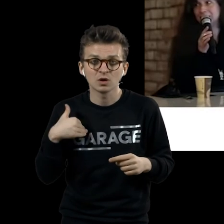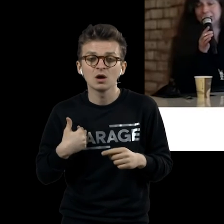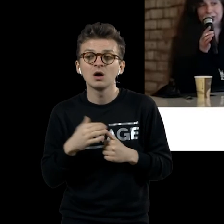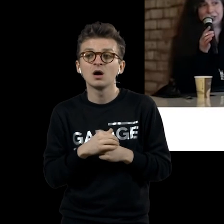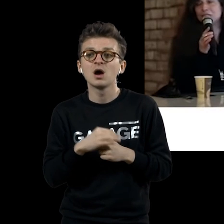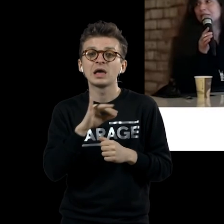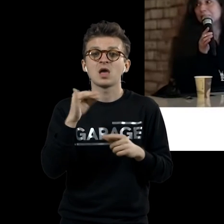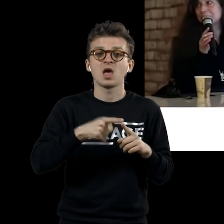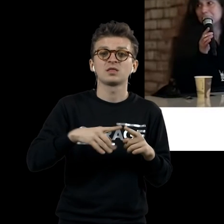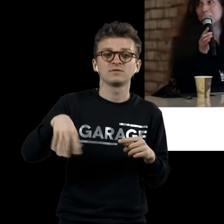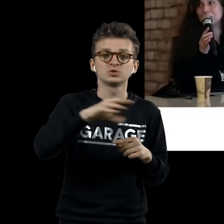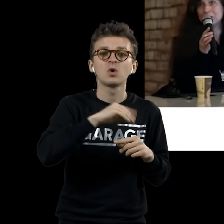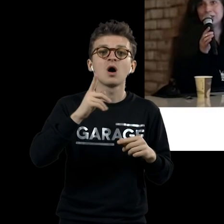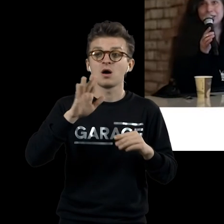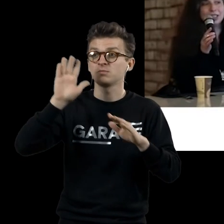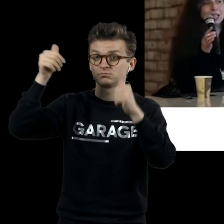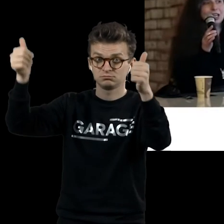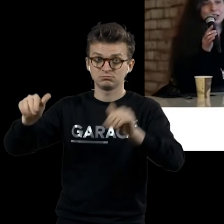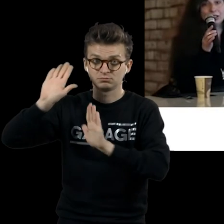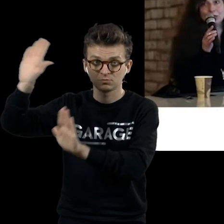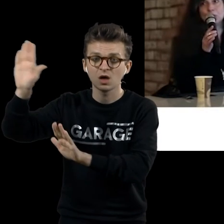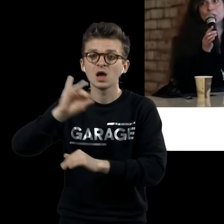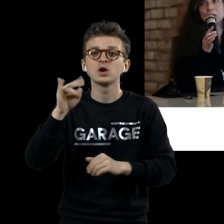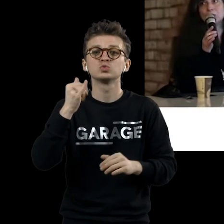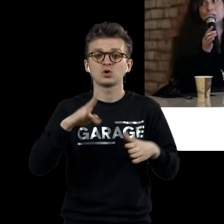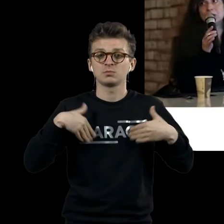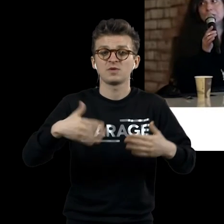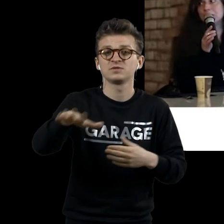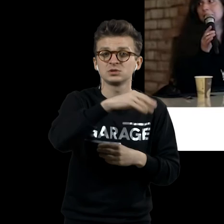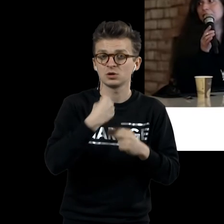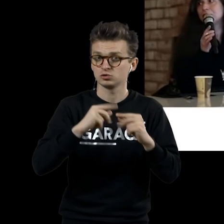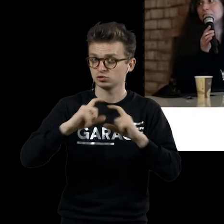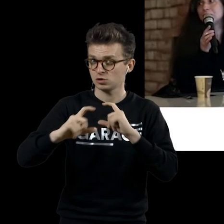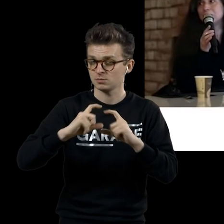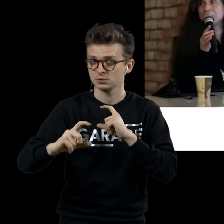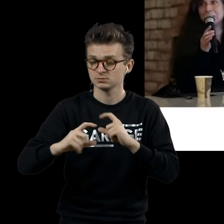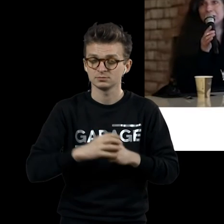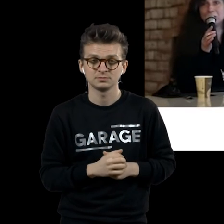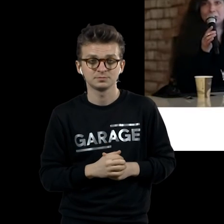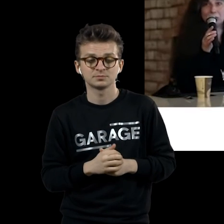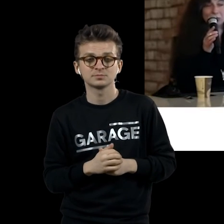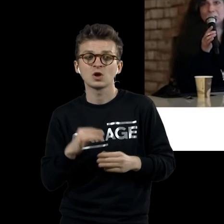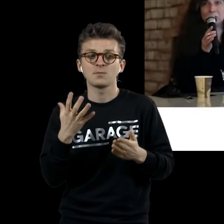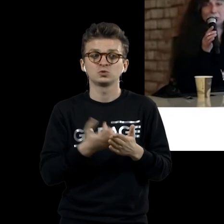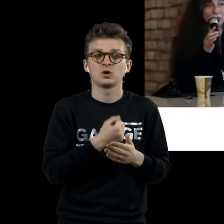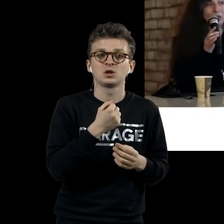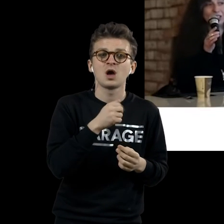предлагается сыграть в шахматы, поскольку он шахматист. Девушку зовут Эва Бабич. В момент этого,